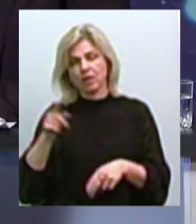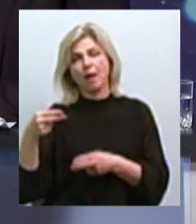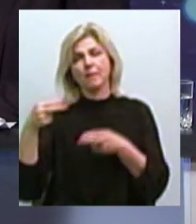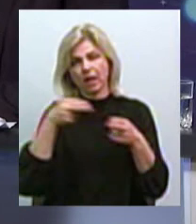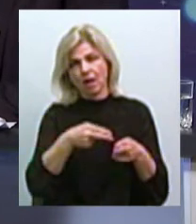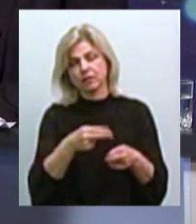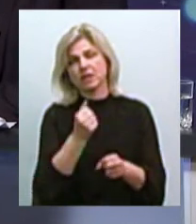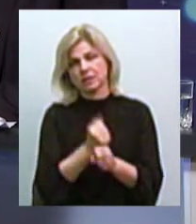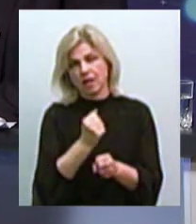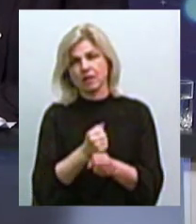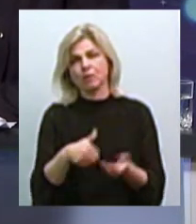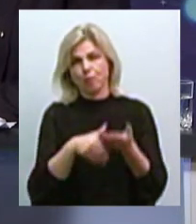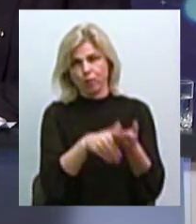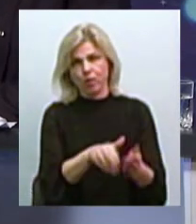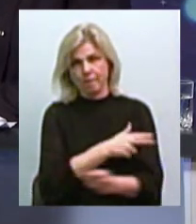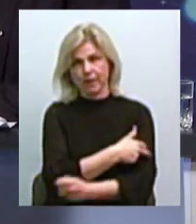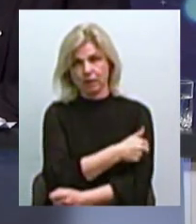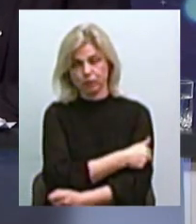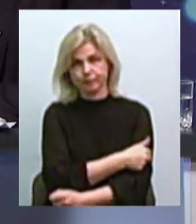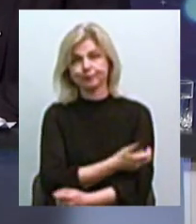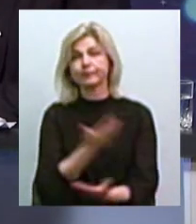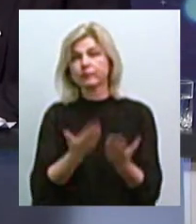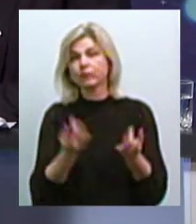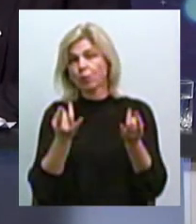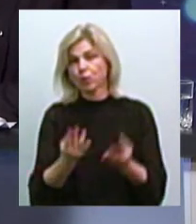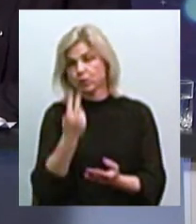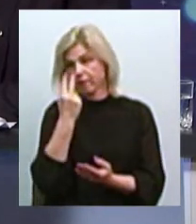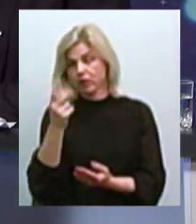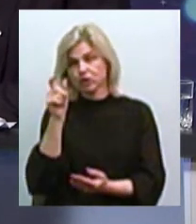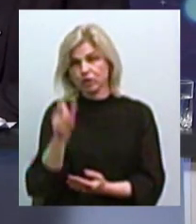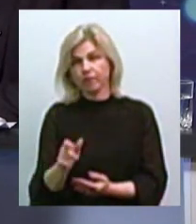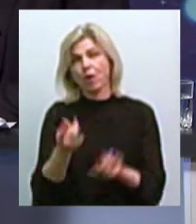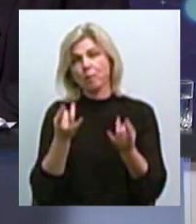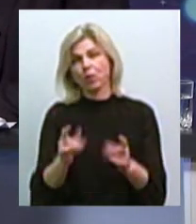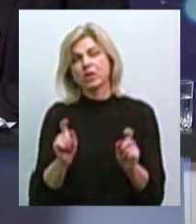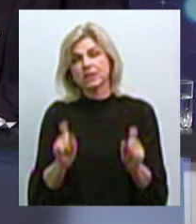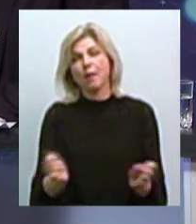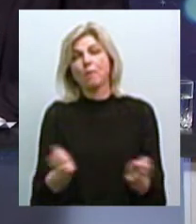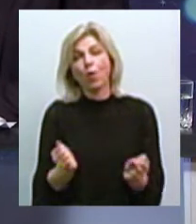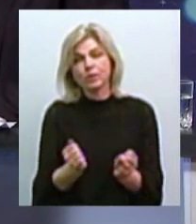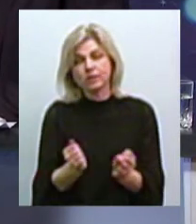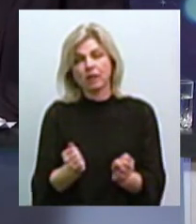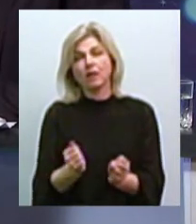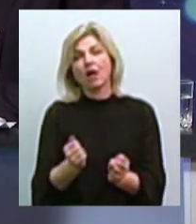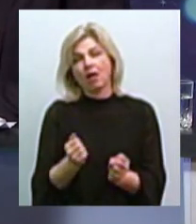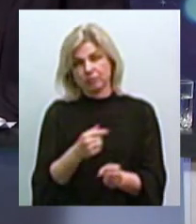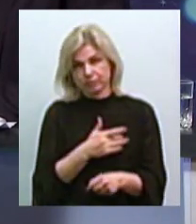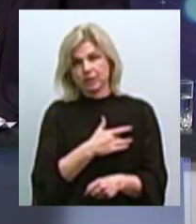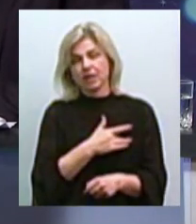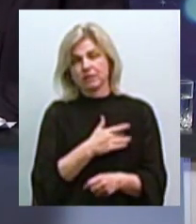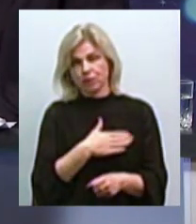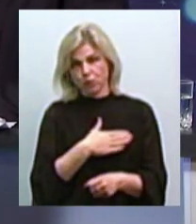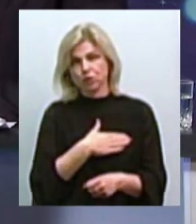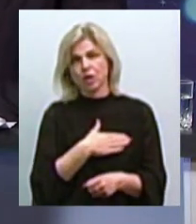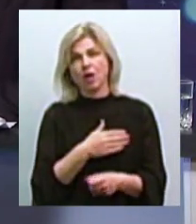окажуть дальше медицинську допомогу. Якщо ви просто видіте чайка на вулиці, який просто сидить, мерзне, проявіть просто чоловічності.